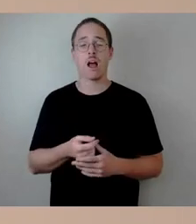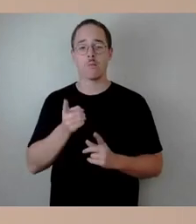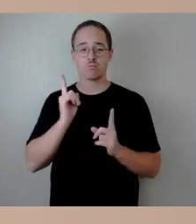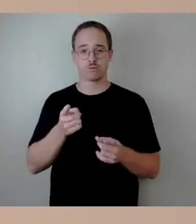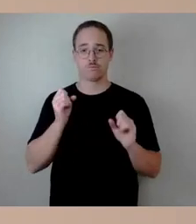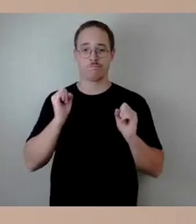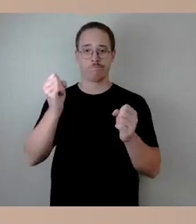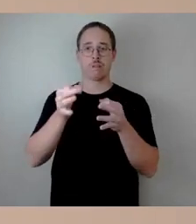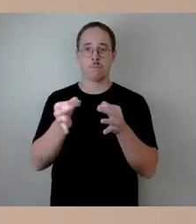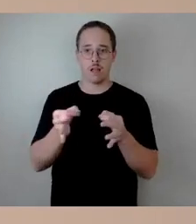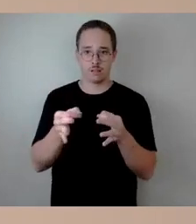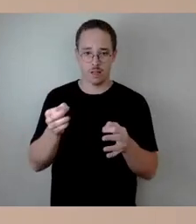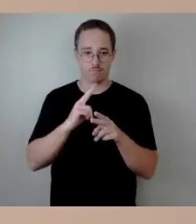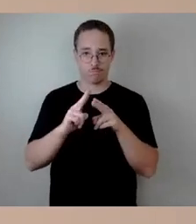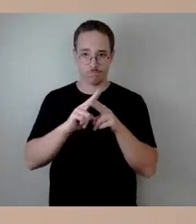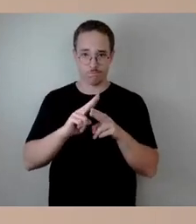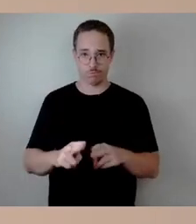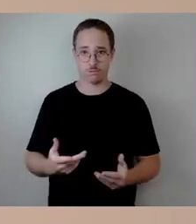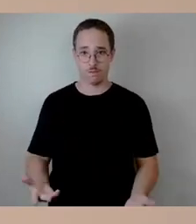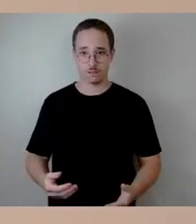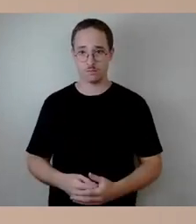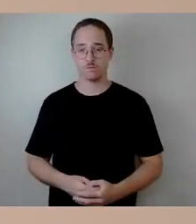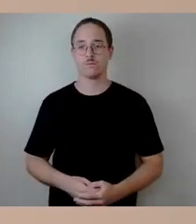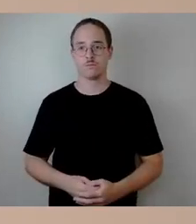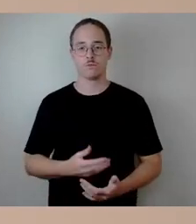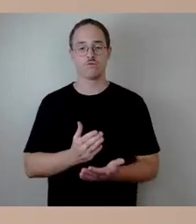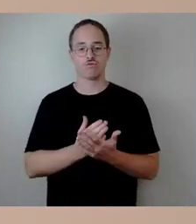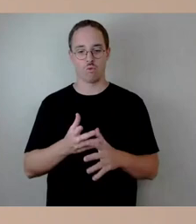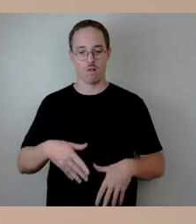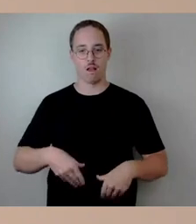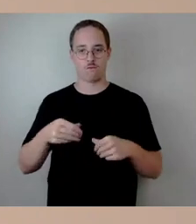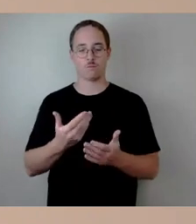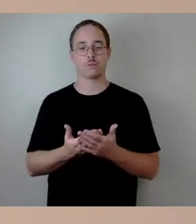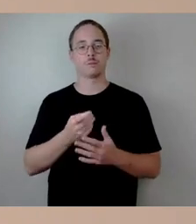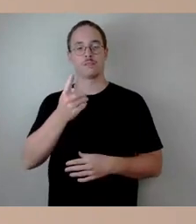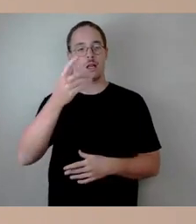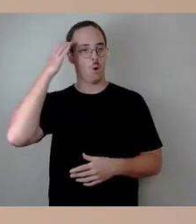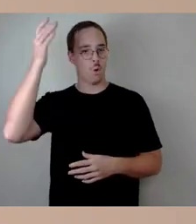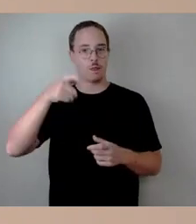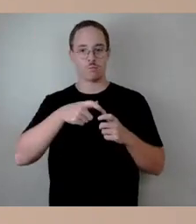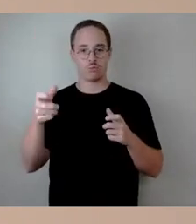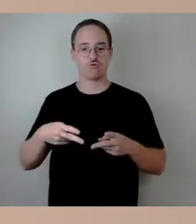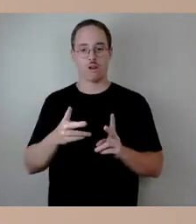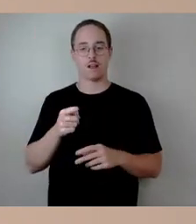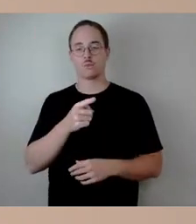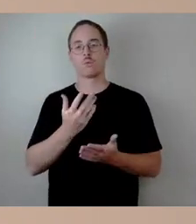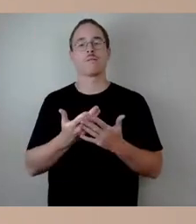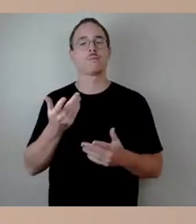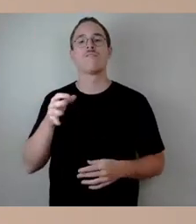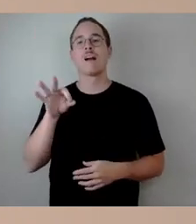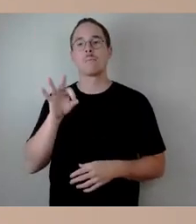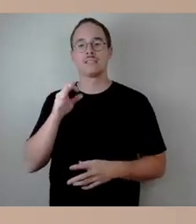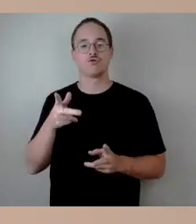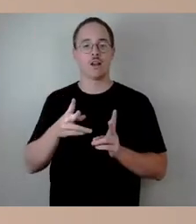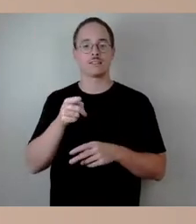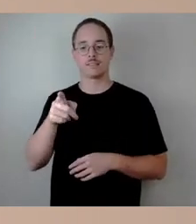sind sie vorgenommen worden bei der Brücke Königsbrücker Straße oder Fabrieststraße, gibt es eine Einengung des Querschnitts über die Fahrbahn.